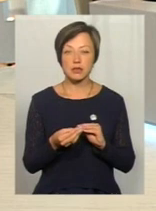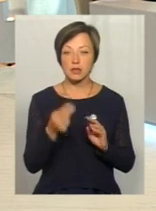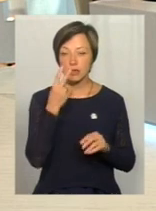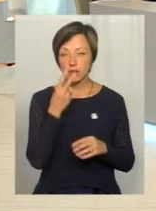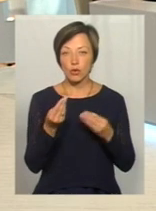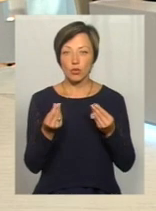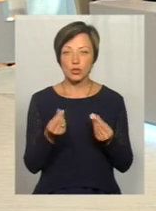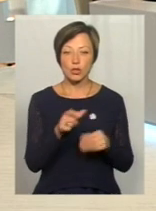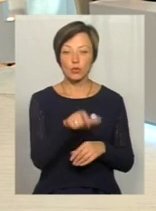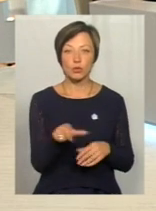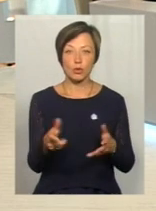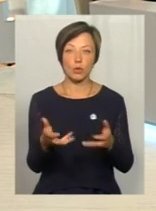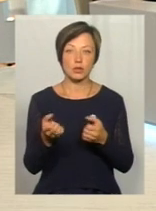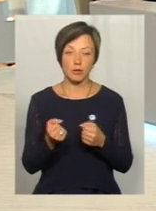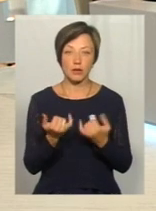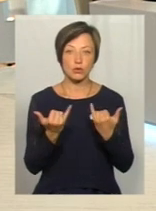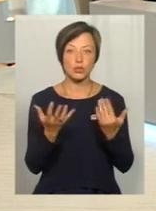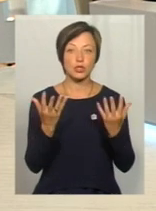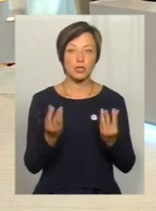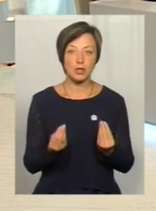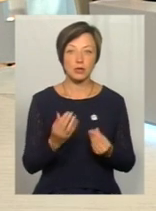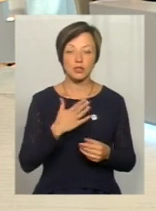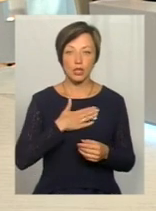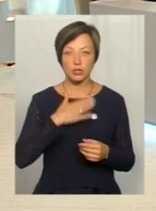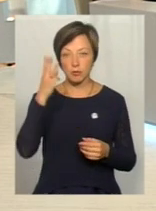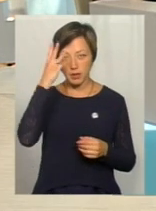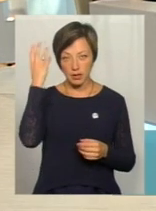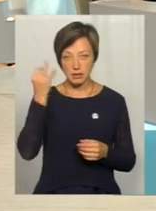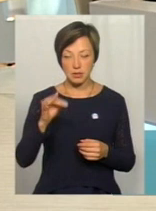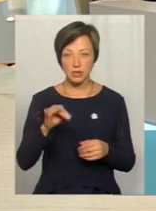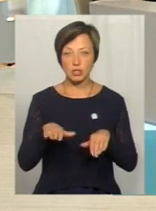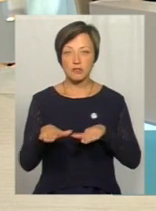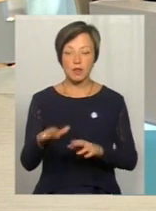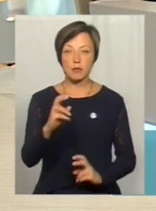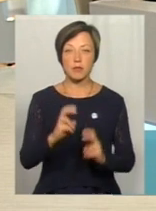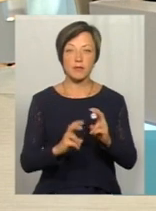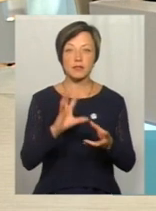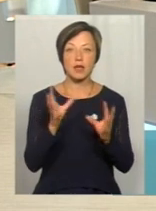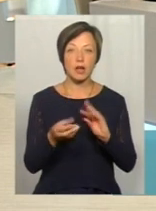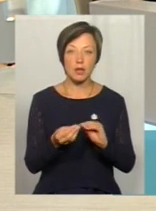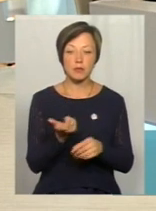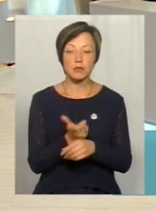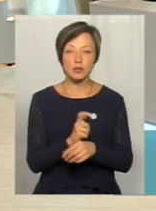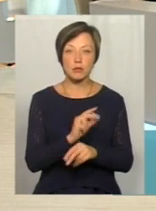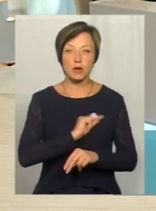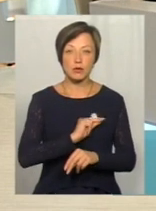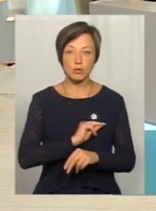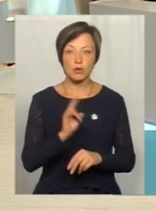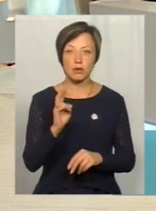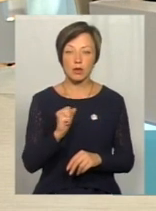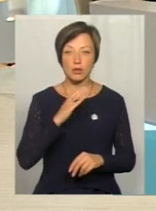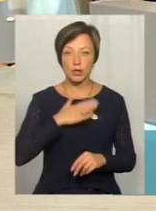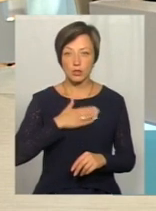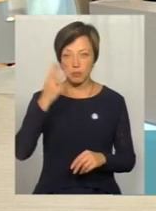коштів, які люди отримують. На сьогоднішній день наш хмельницький швейнє підприємство взагалі в більшості працює на наш